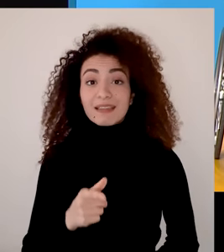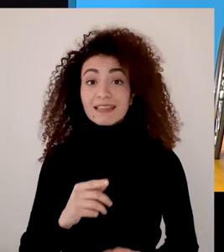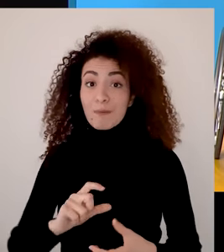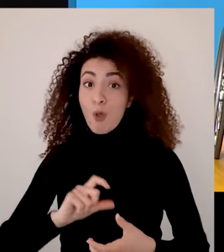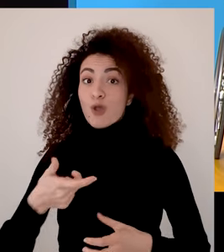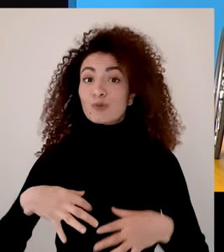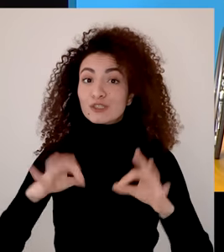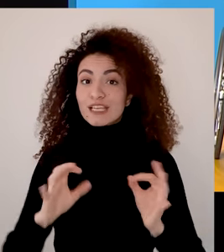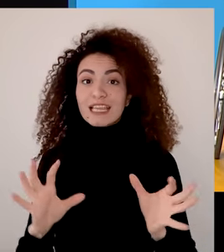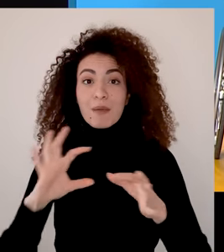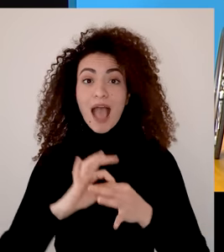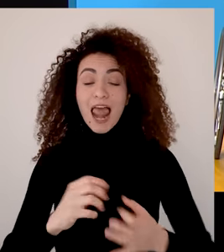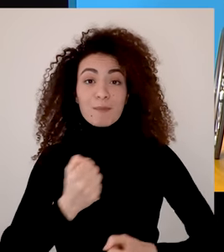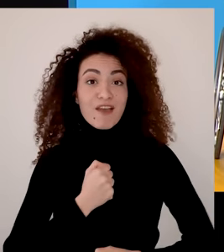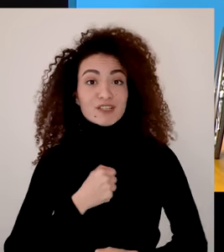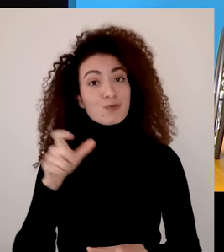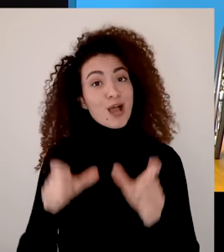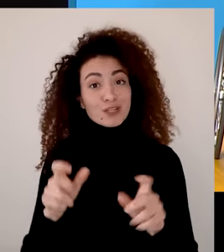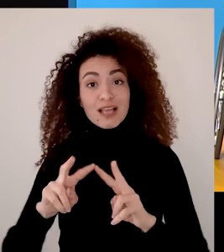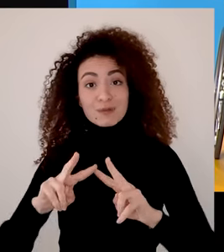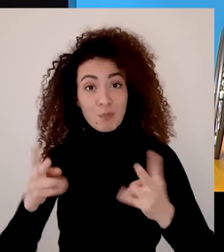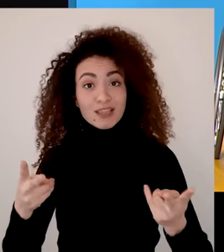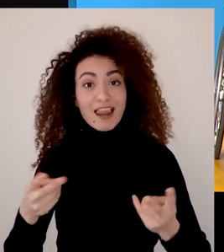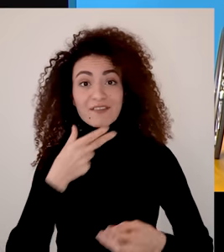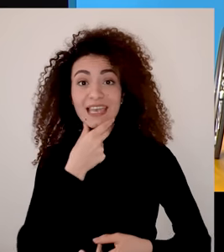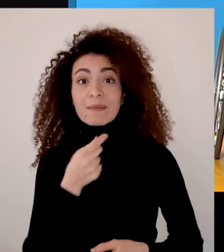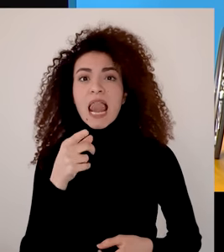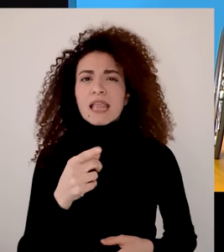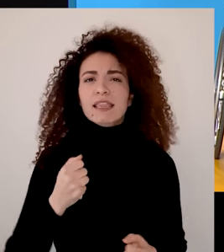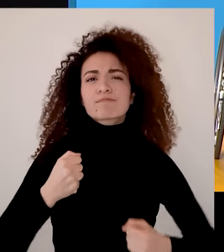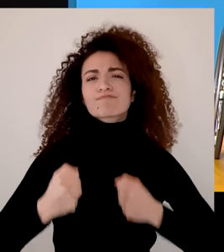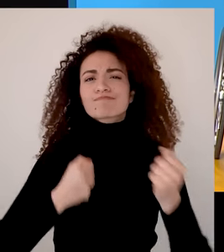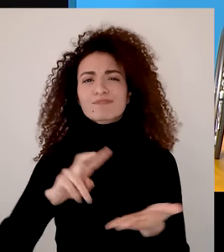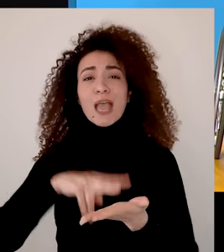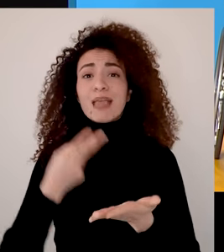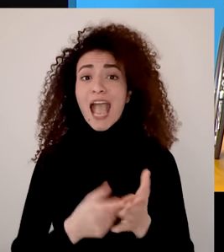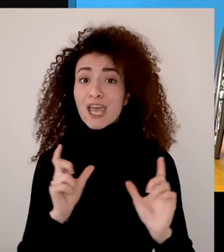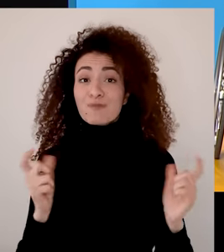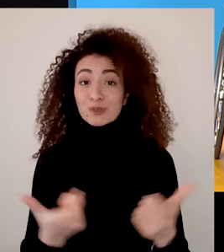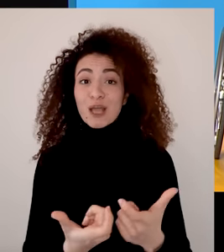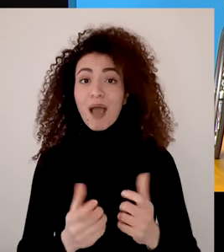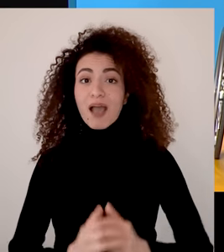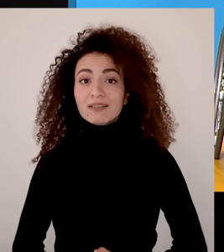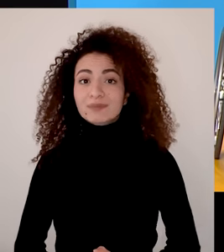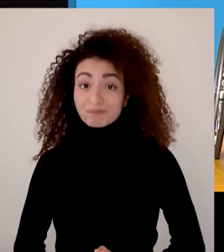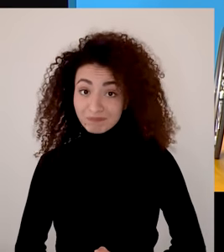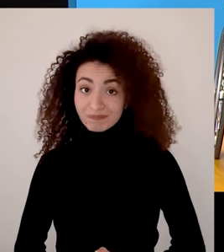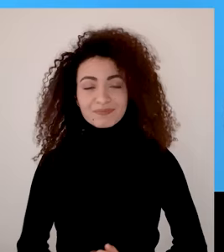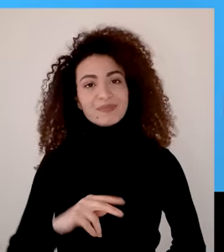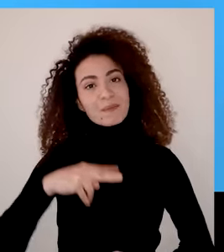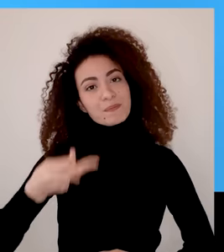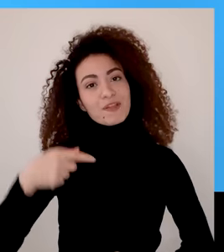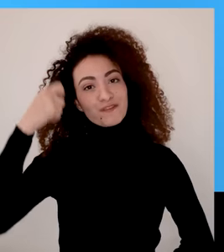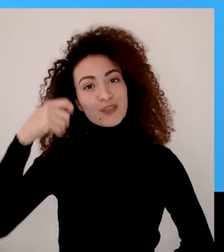مستعدل هالخطوة الجديدة بالعلاقة مع نفسك ومع الآخر لتحقيق الاستقنالية ولتكون عضو فاعل ومساهم بالمجتمع؟